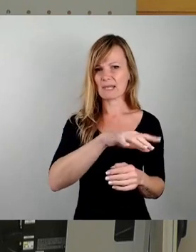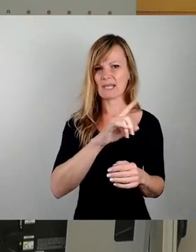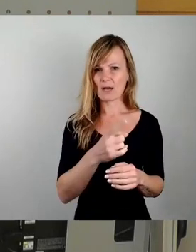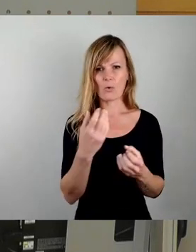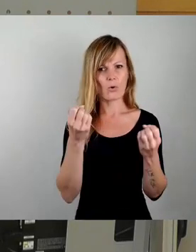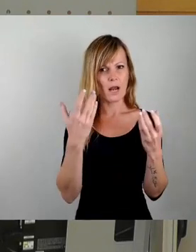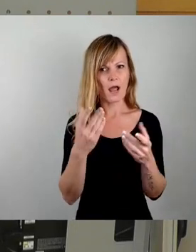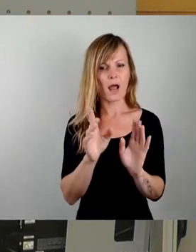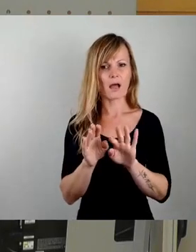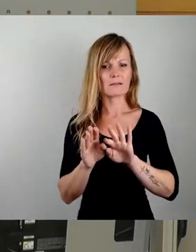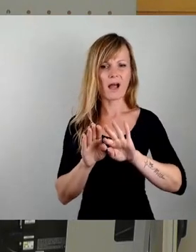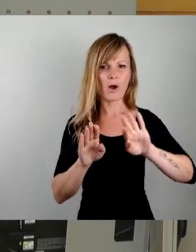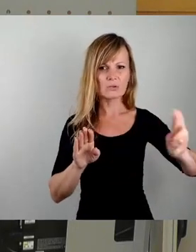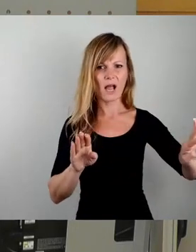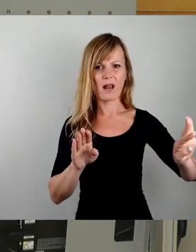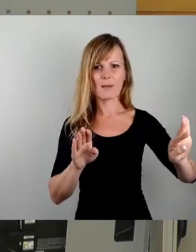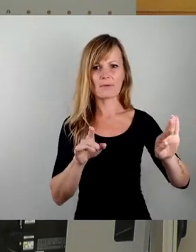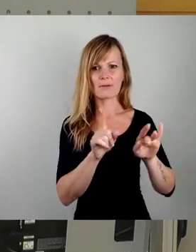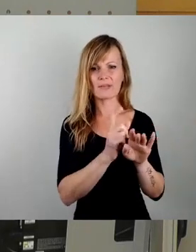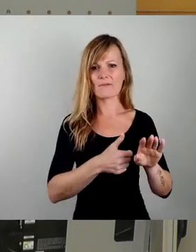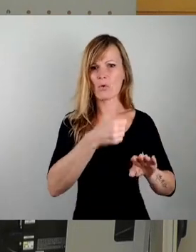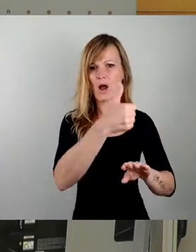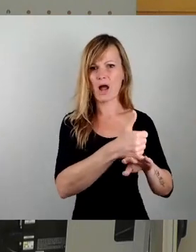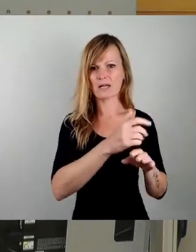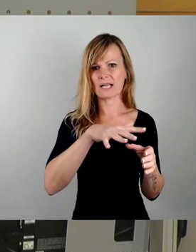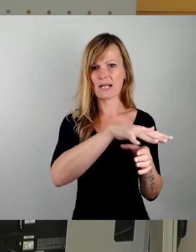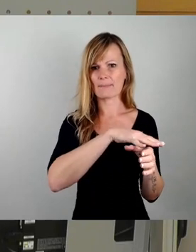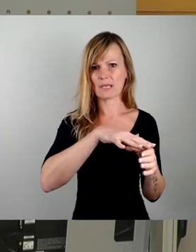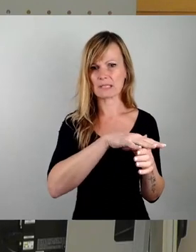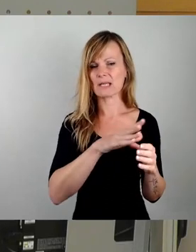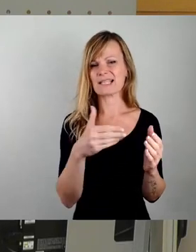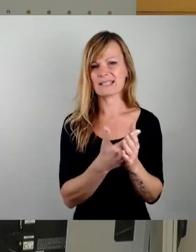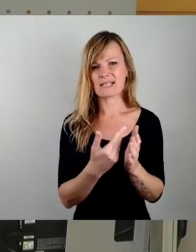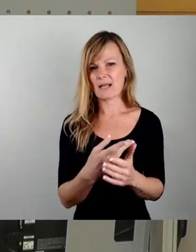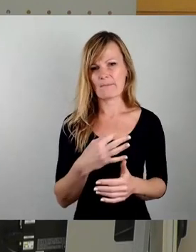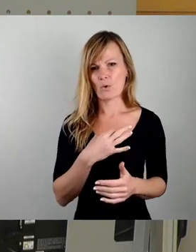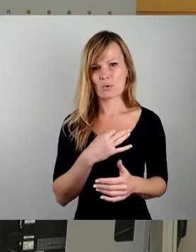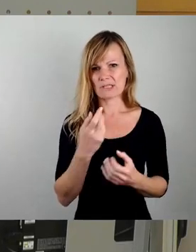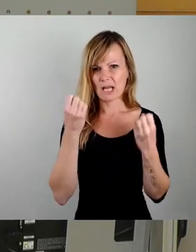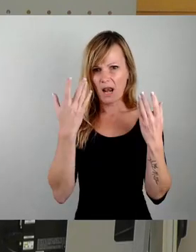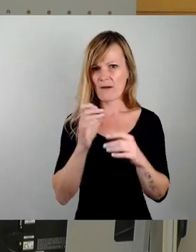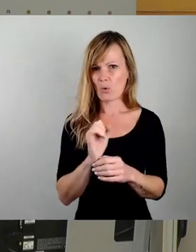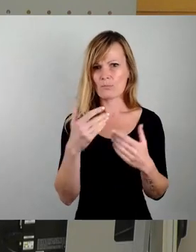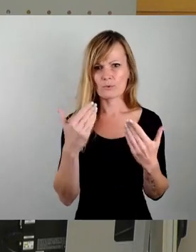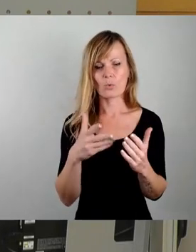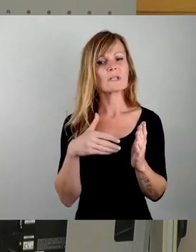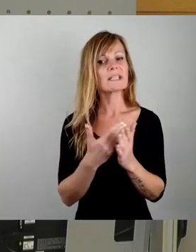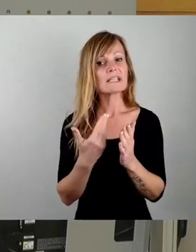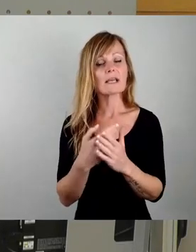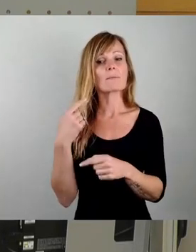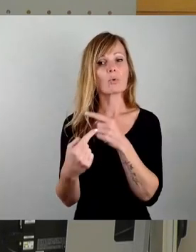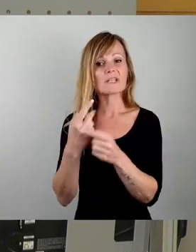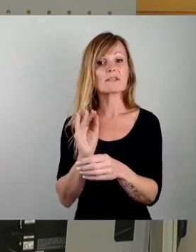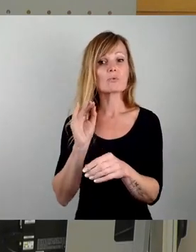außerhalb eines Vorranggebietes. Also uns erschließt sich das an dieser Stelle noch nicht. Wir wollen diesen Prozess nach über vier Jahren